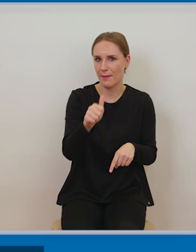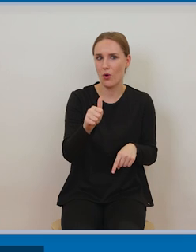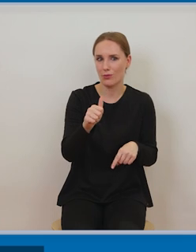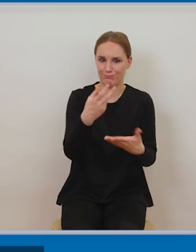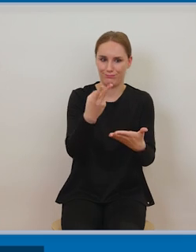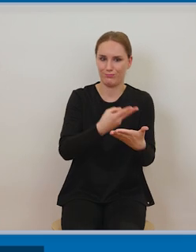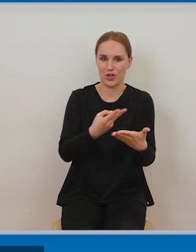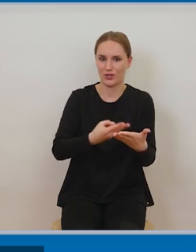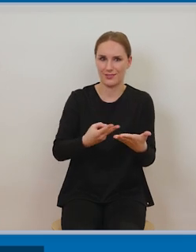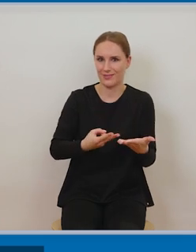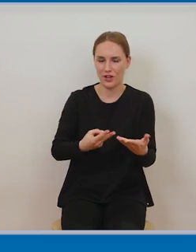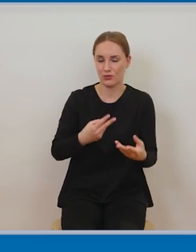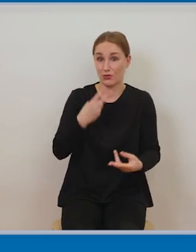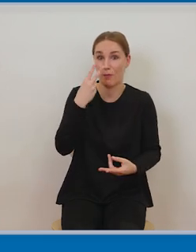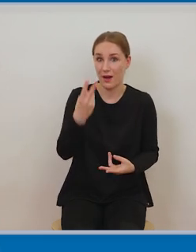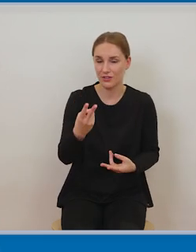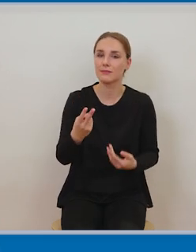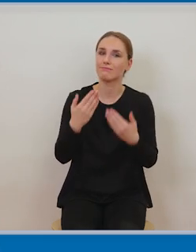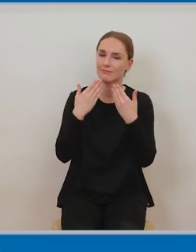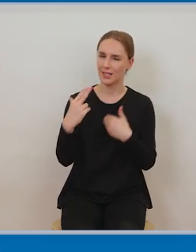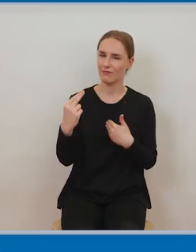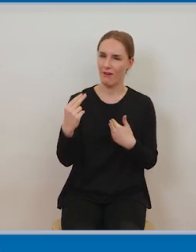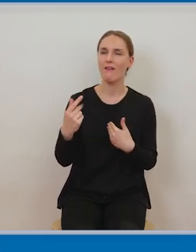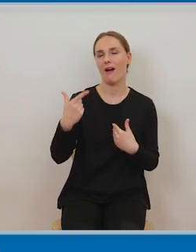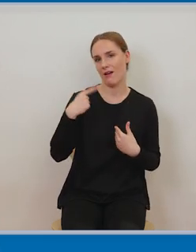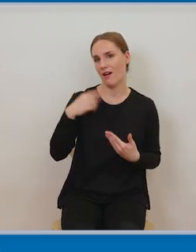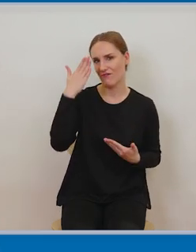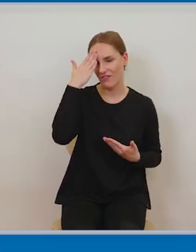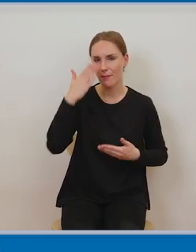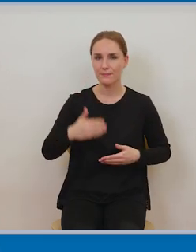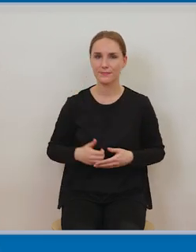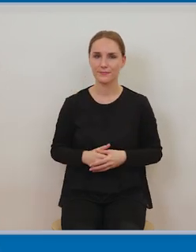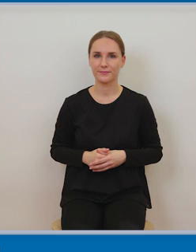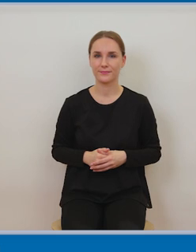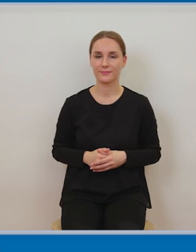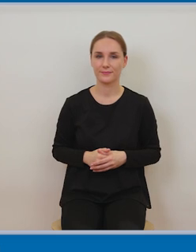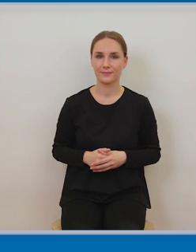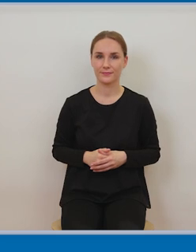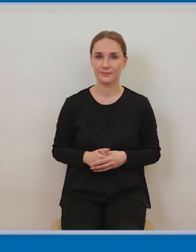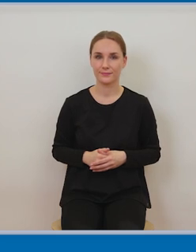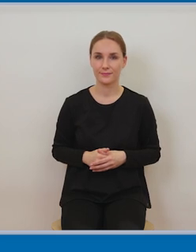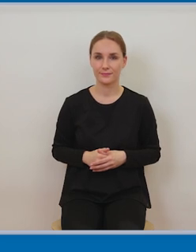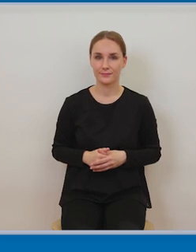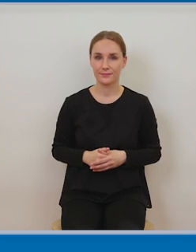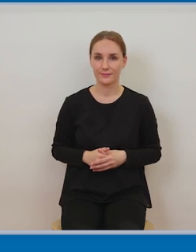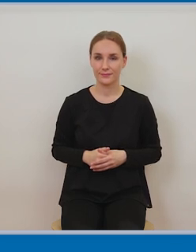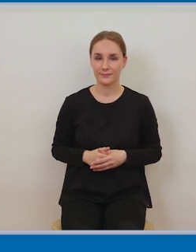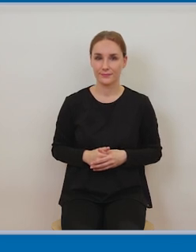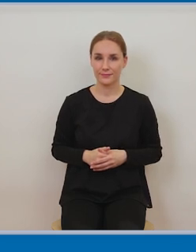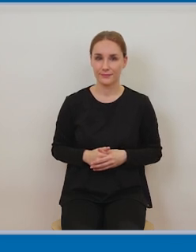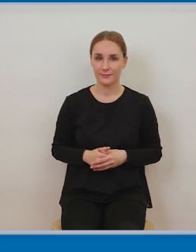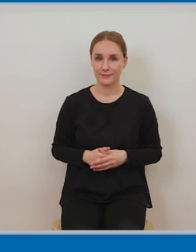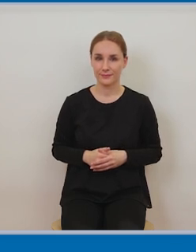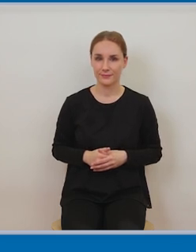naszego wykładu przypomnieć te najważniejsze zasady legalnego korzystania z utworów i właśnie przedmiotów praw